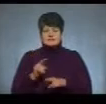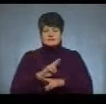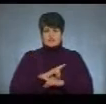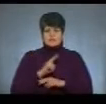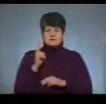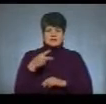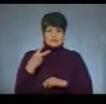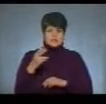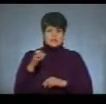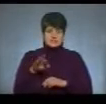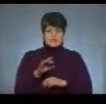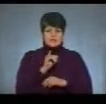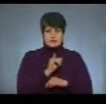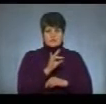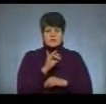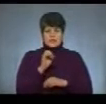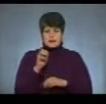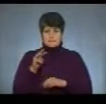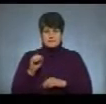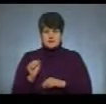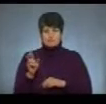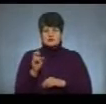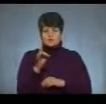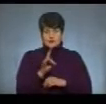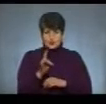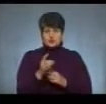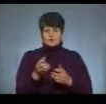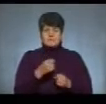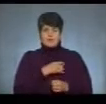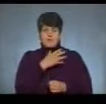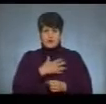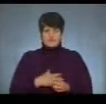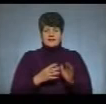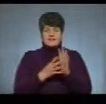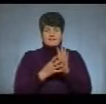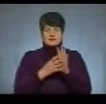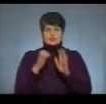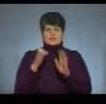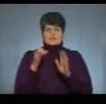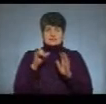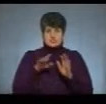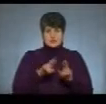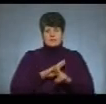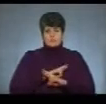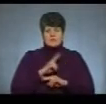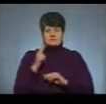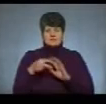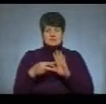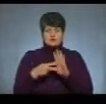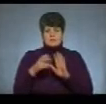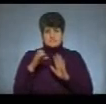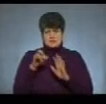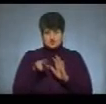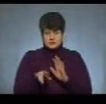січня. Ігор Римар із Трибухівців Бучицького району отримав поранення 9 січня і помер 27 січня.